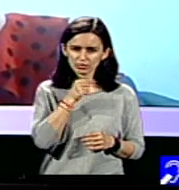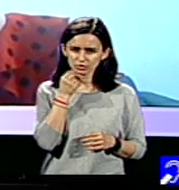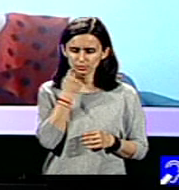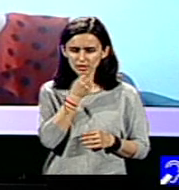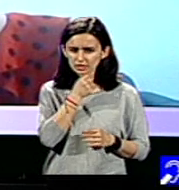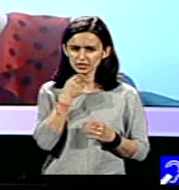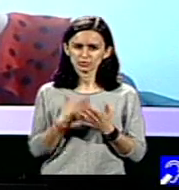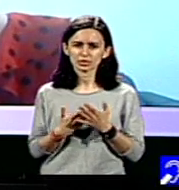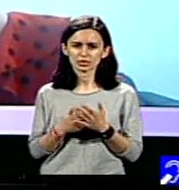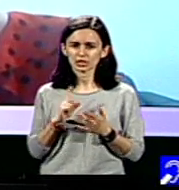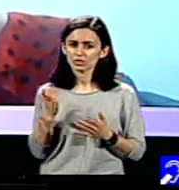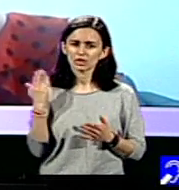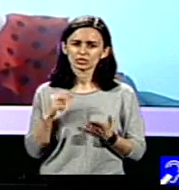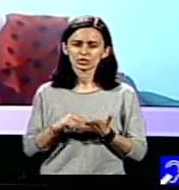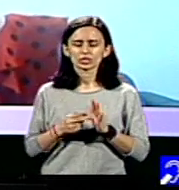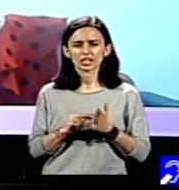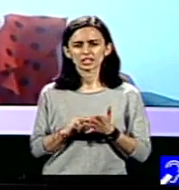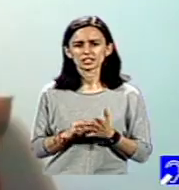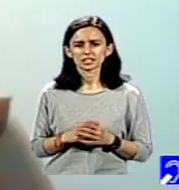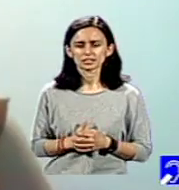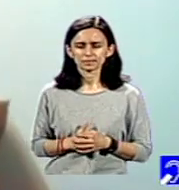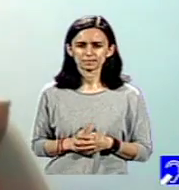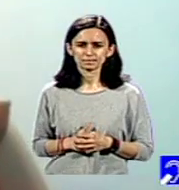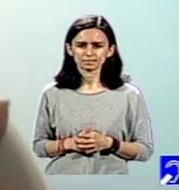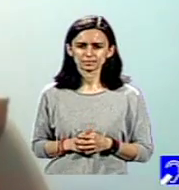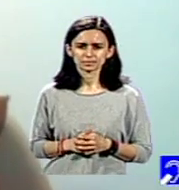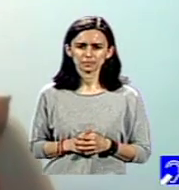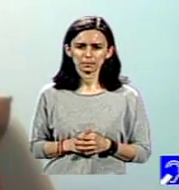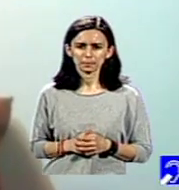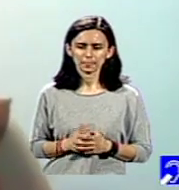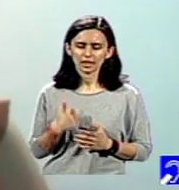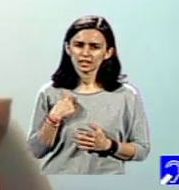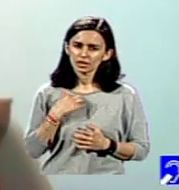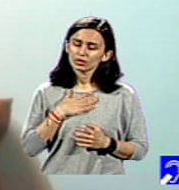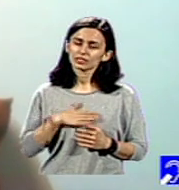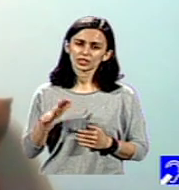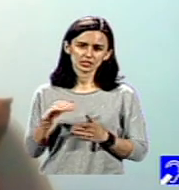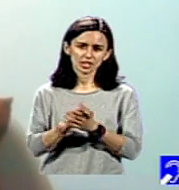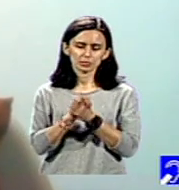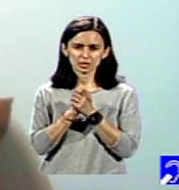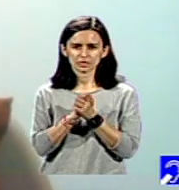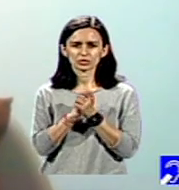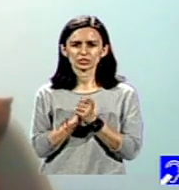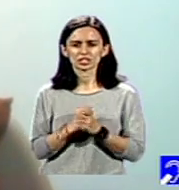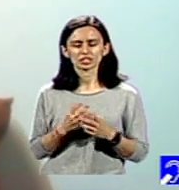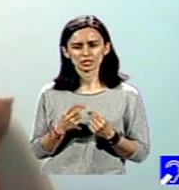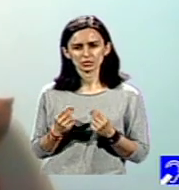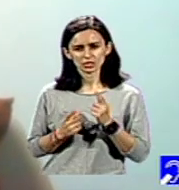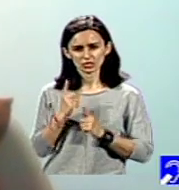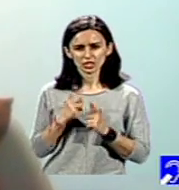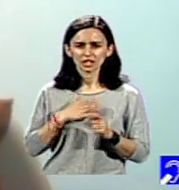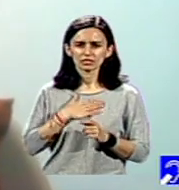a avut o organizație în spate. Eu îi doresc mult succes și dacă va doriți să